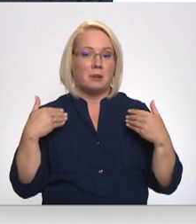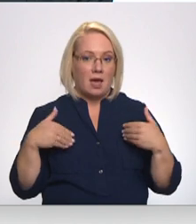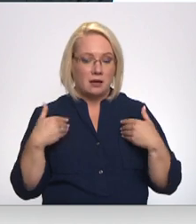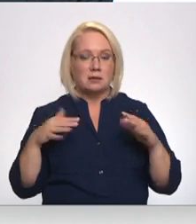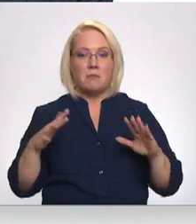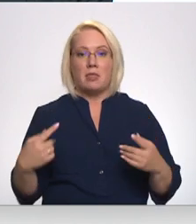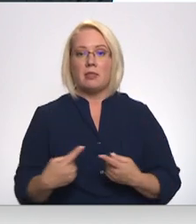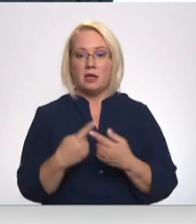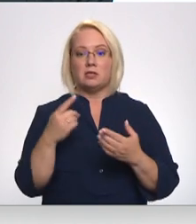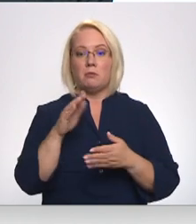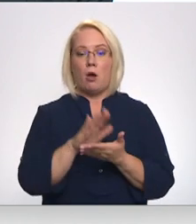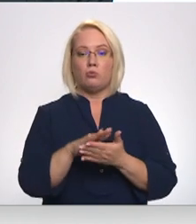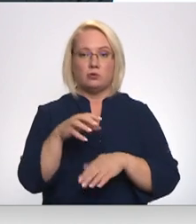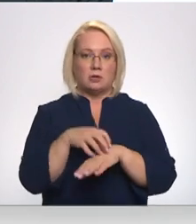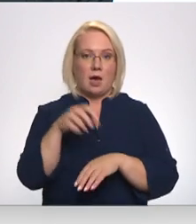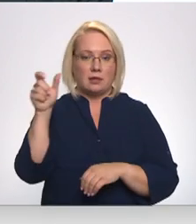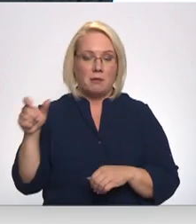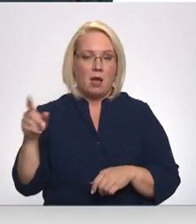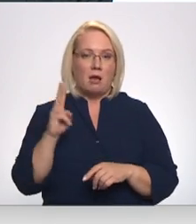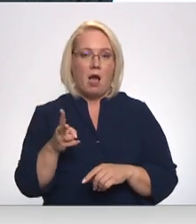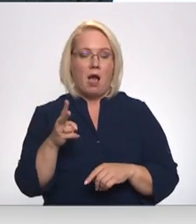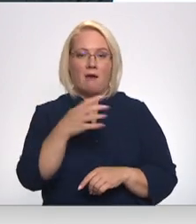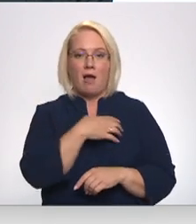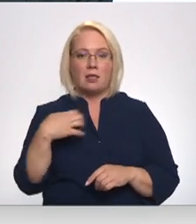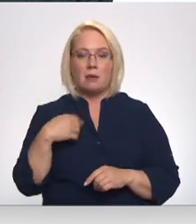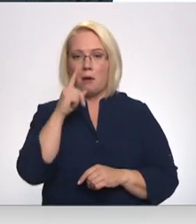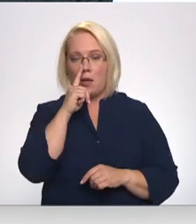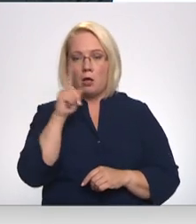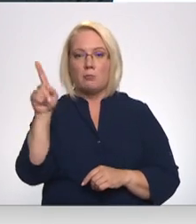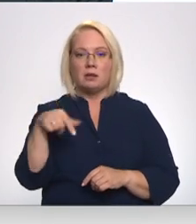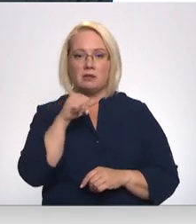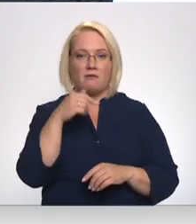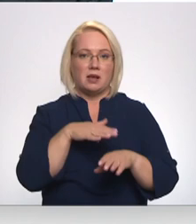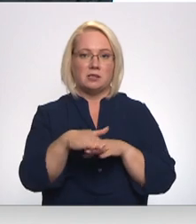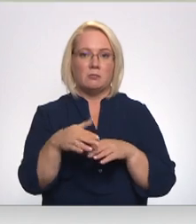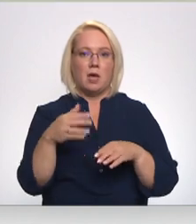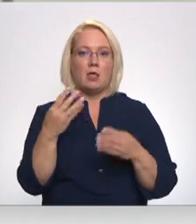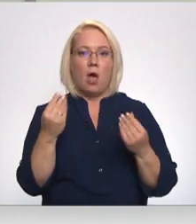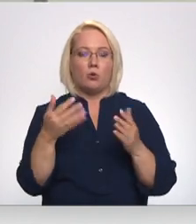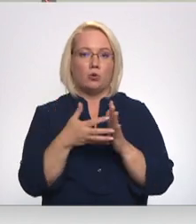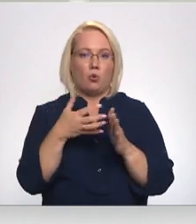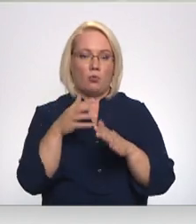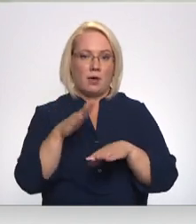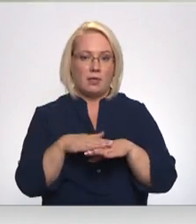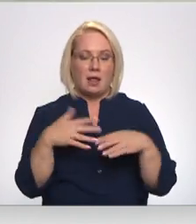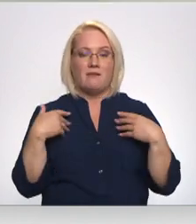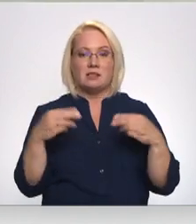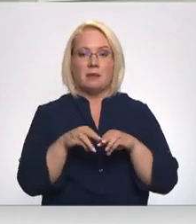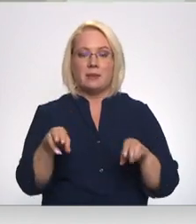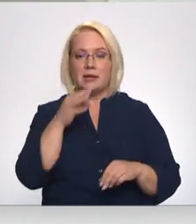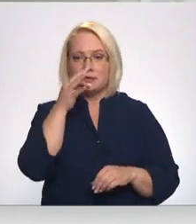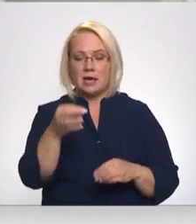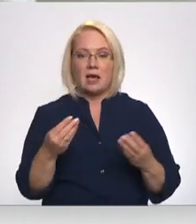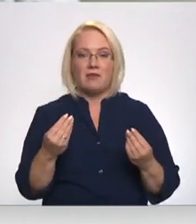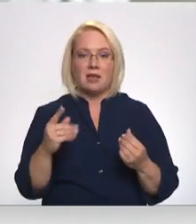attiecībā uz medīķiem mēs redzam, ka valdība vienkārši melo par to, ka prasību nevar izpildīt naudas trūkumu dēļ. Veselības ministrija atbild, ka finansējums